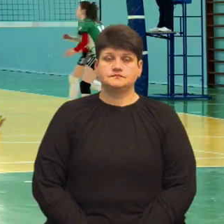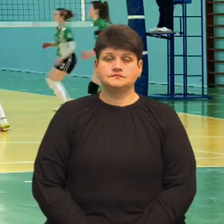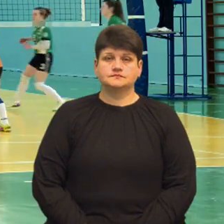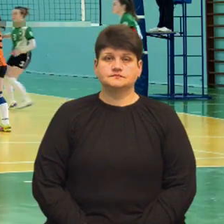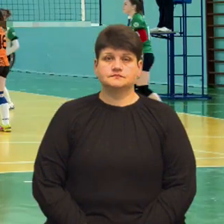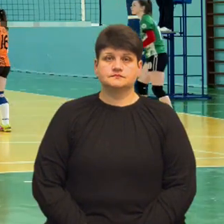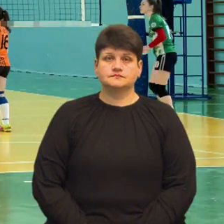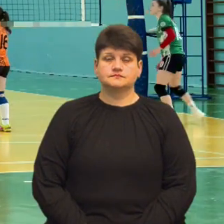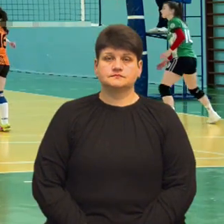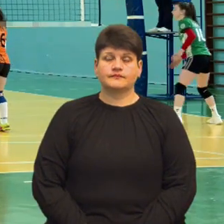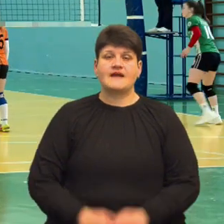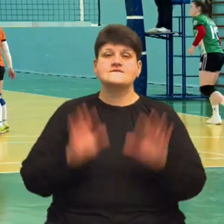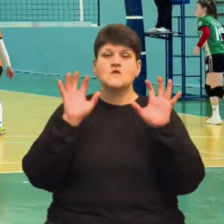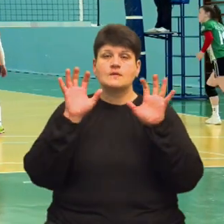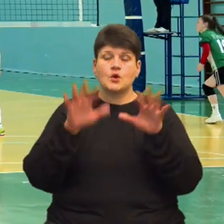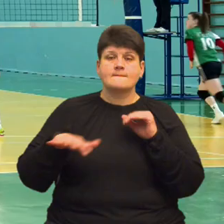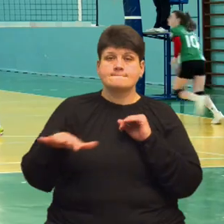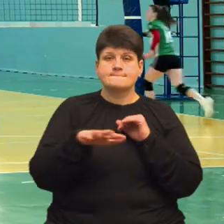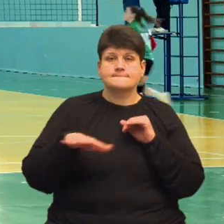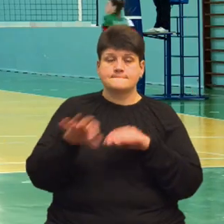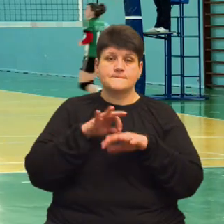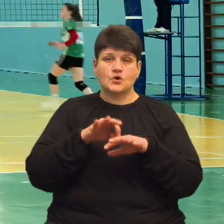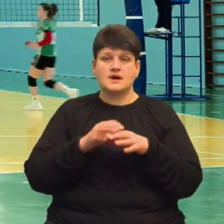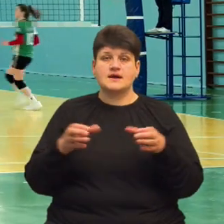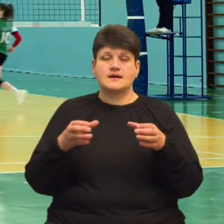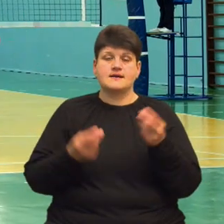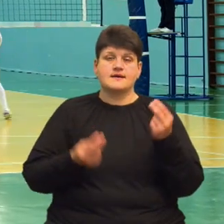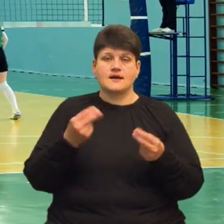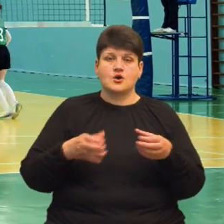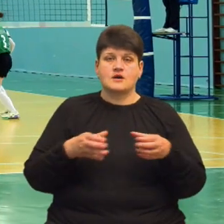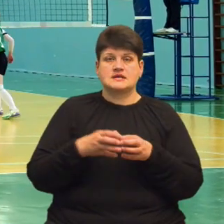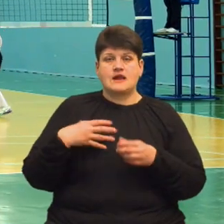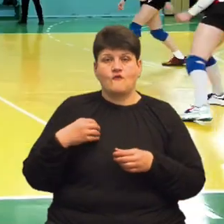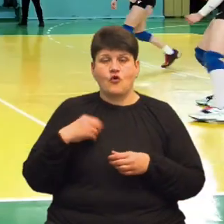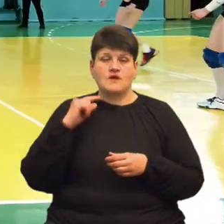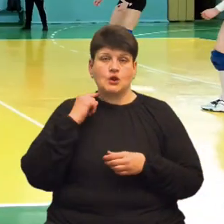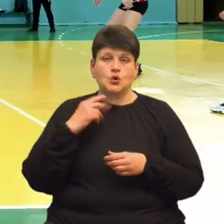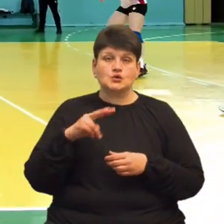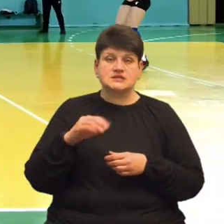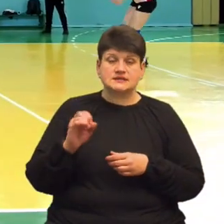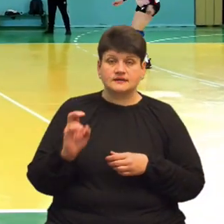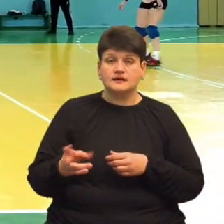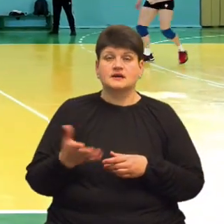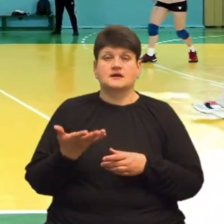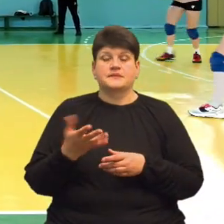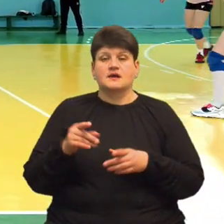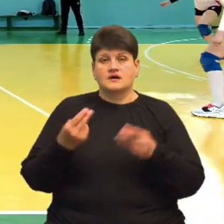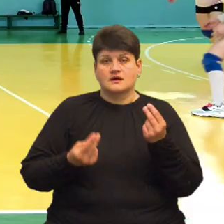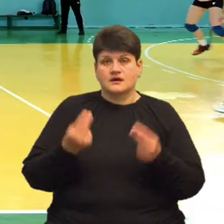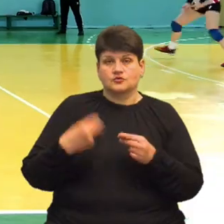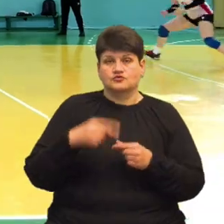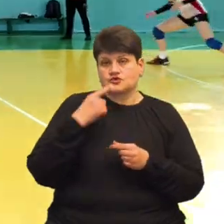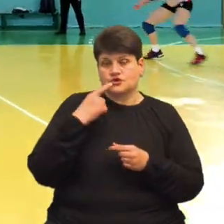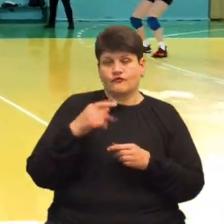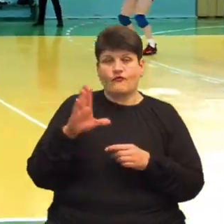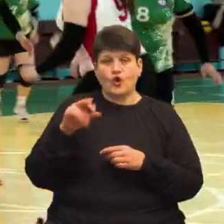На волейбольному майданчику відбувається гра команд зі Львова і Луцька. Волейболістки Волинського університету грають у червоно-білій